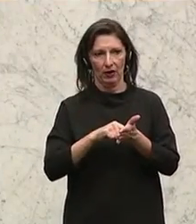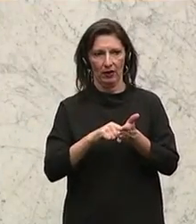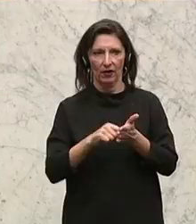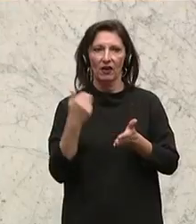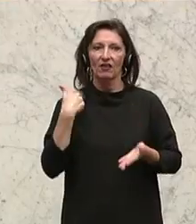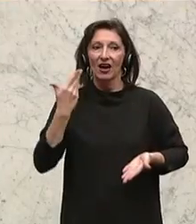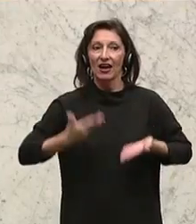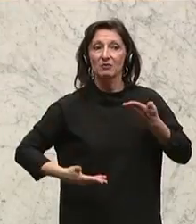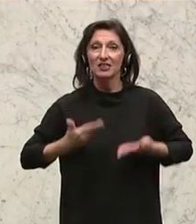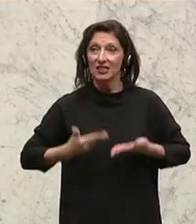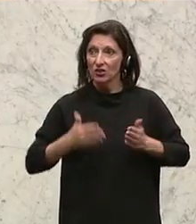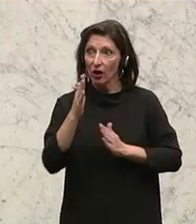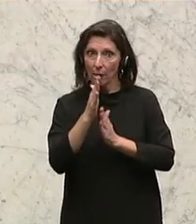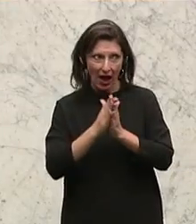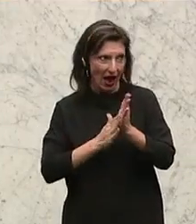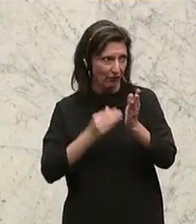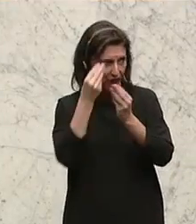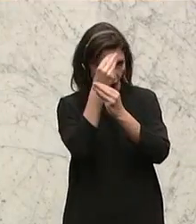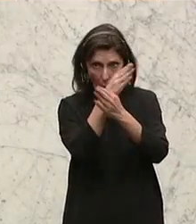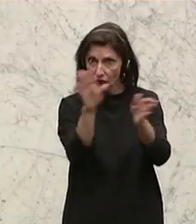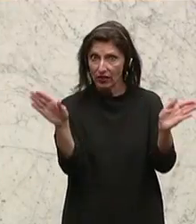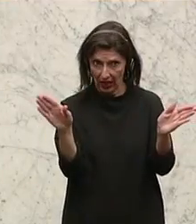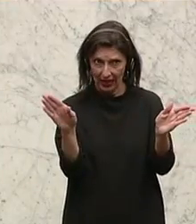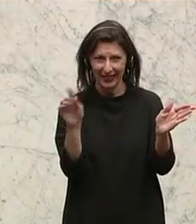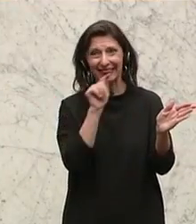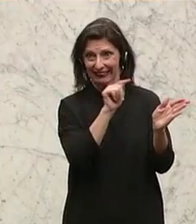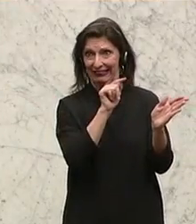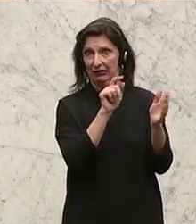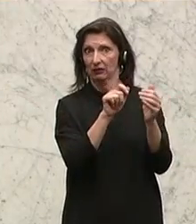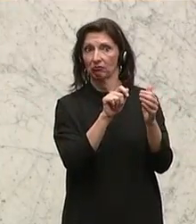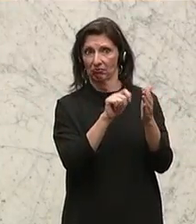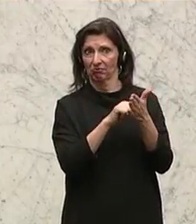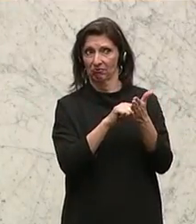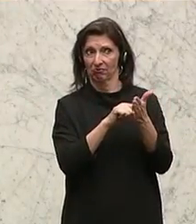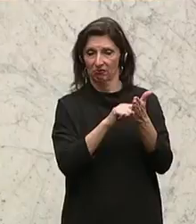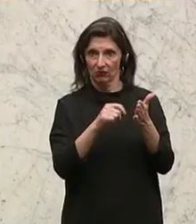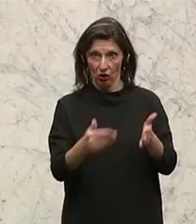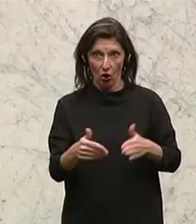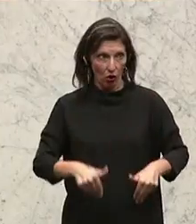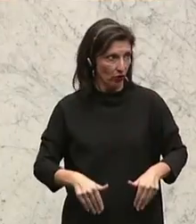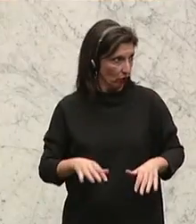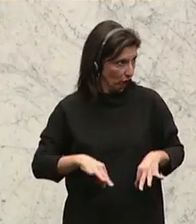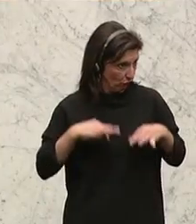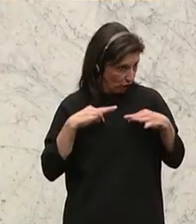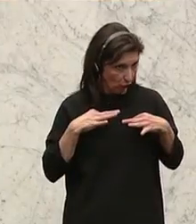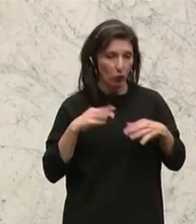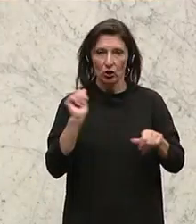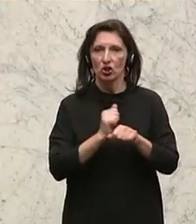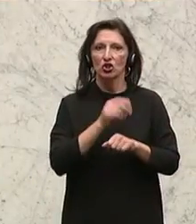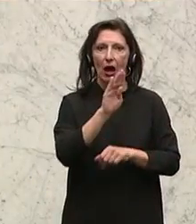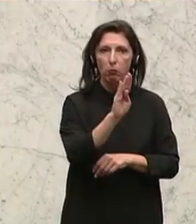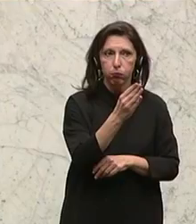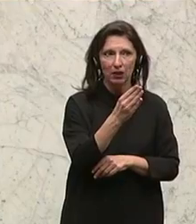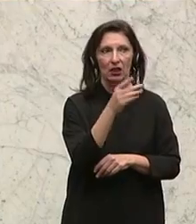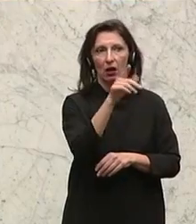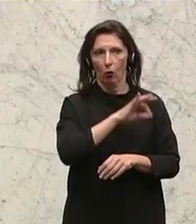Zuvor gibt es aber noch eine kleine Korrektur. Heute Morgen eingebrachte dringliche Anfrage der Abgeordneten Steinbichler Kolleginnen